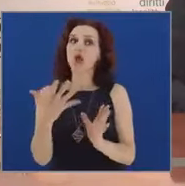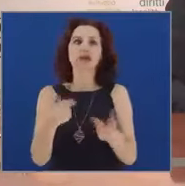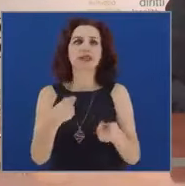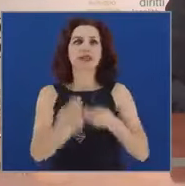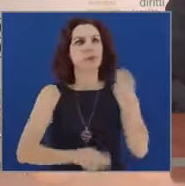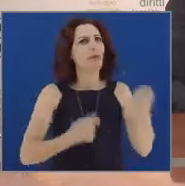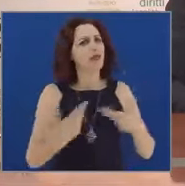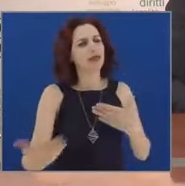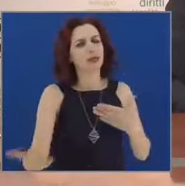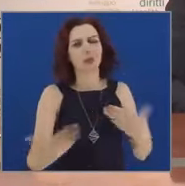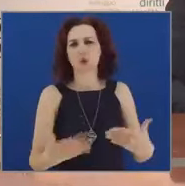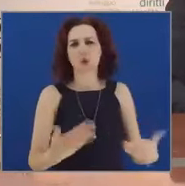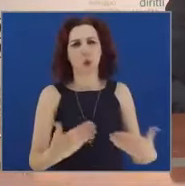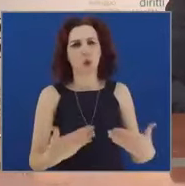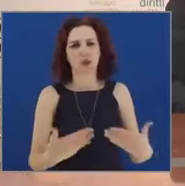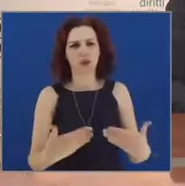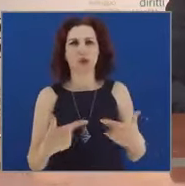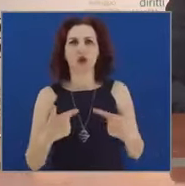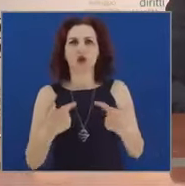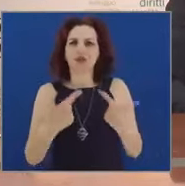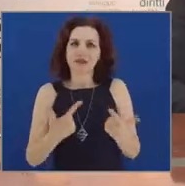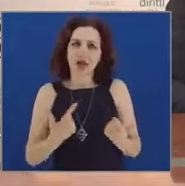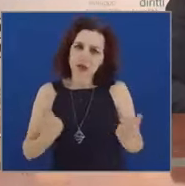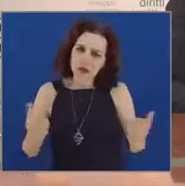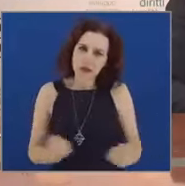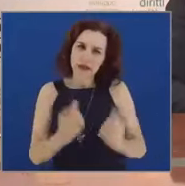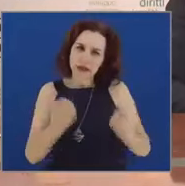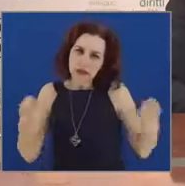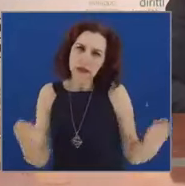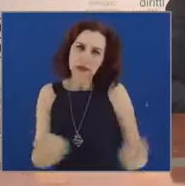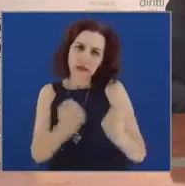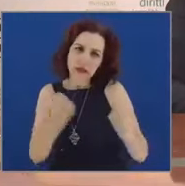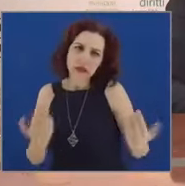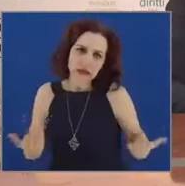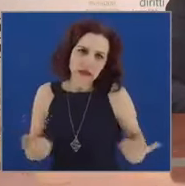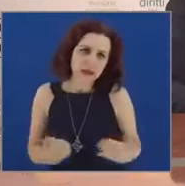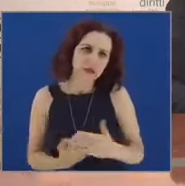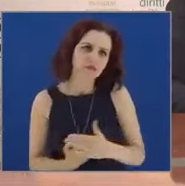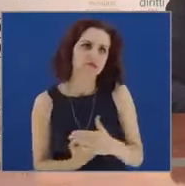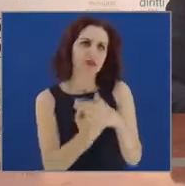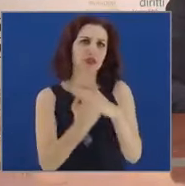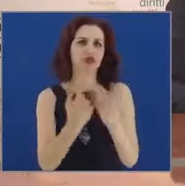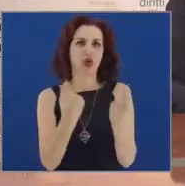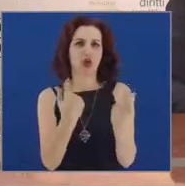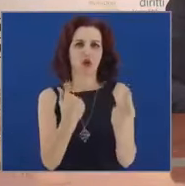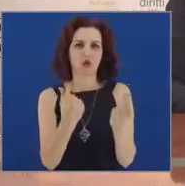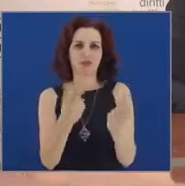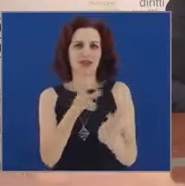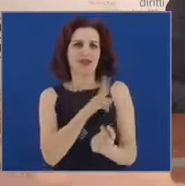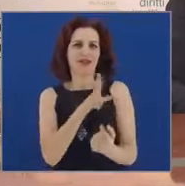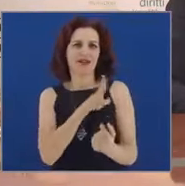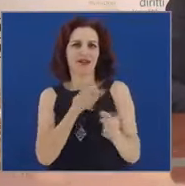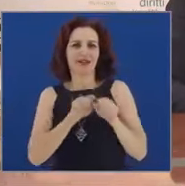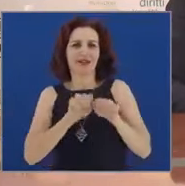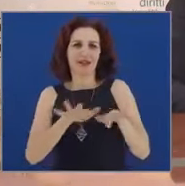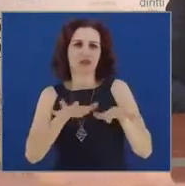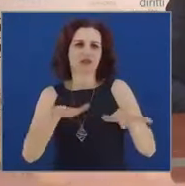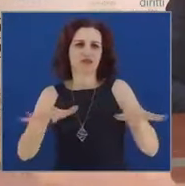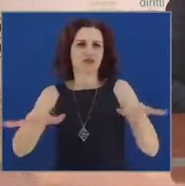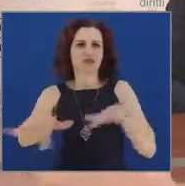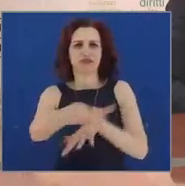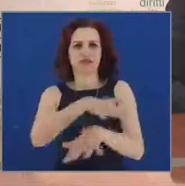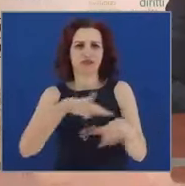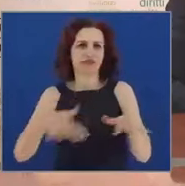determinino un effetto leva sull'economia e sulla produzione di ricchezza da distribuire in questa Regione, ovviamente molto rapido e molto